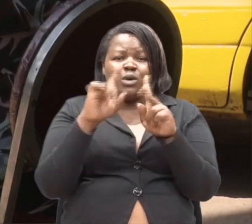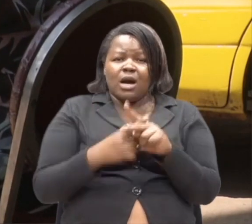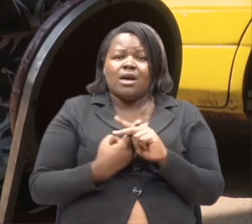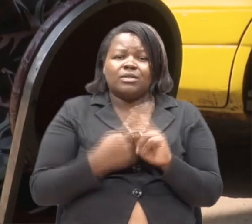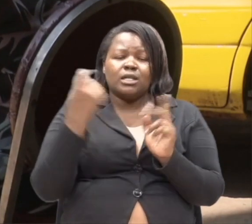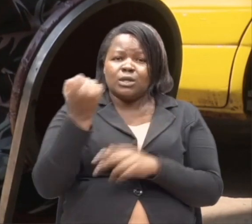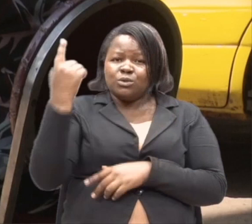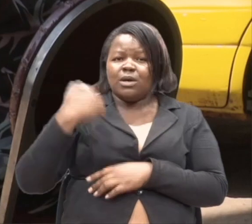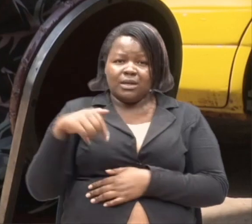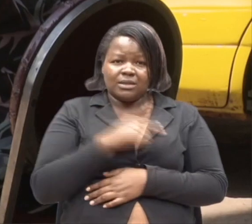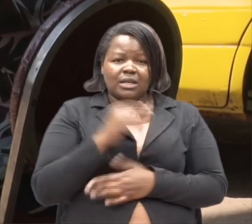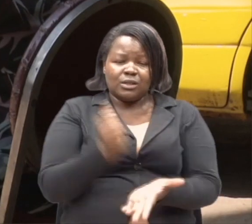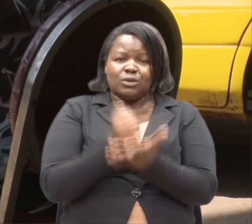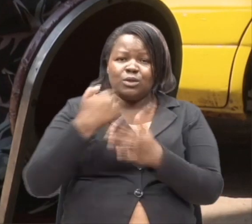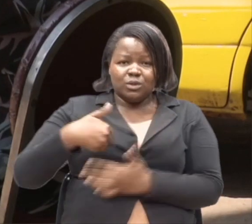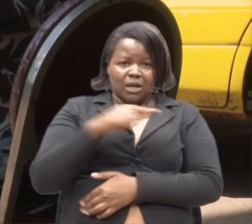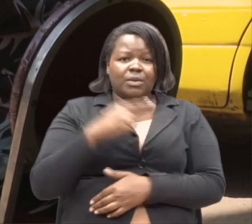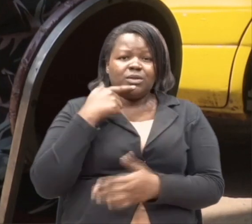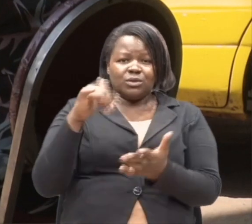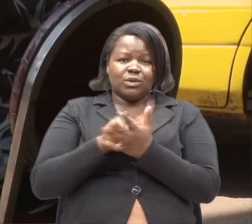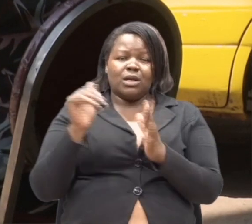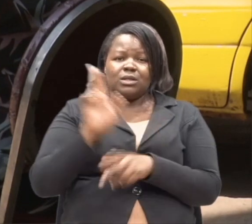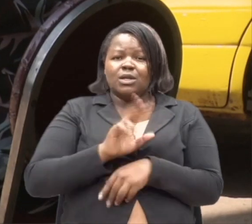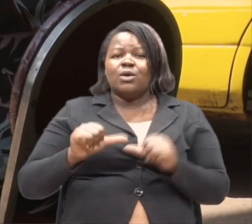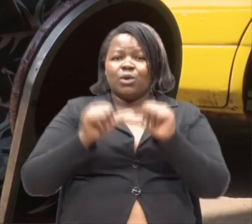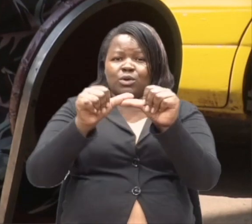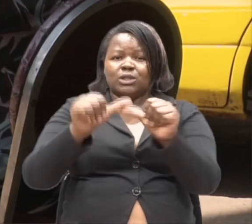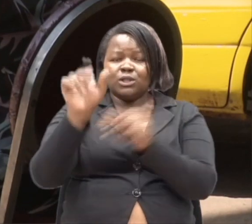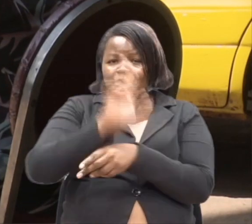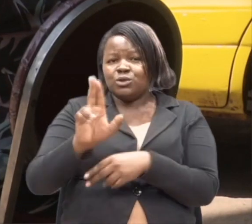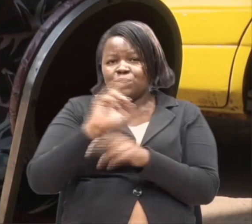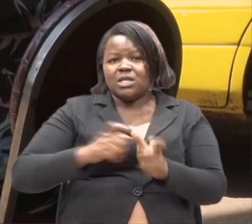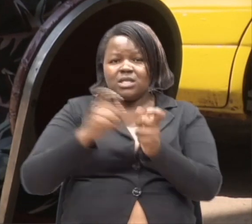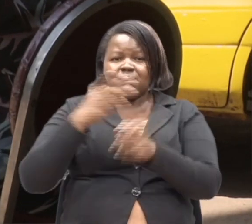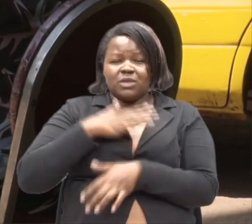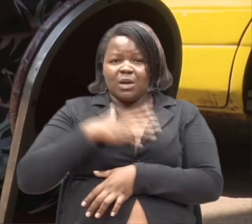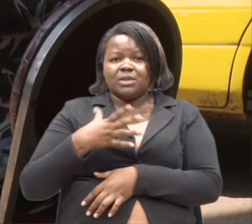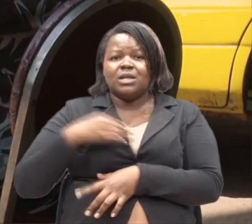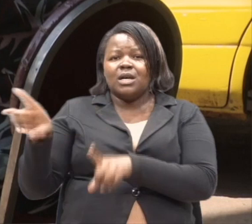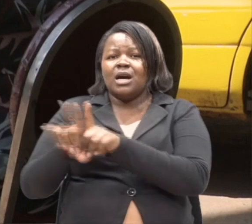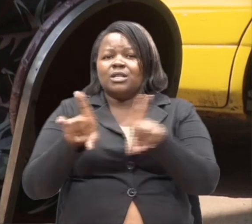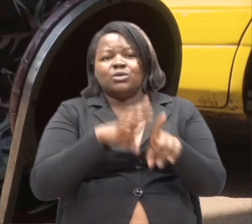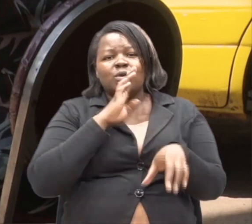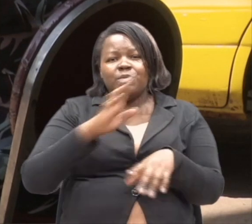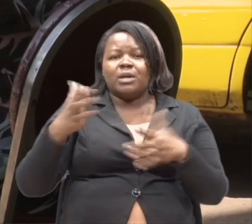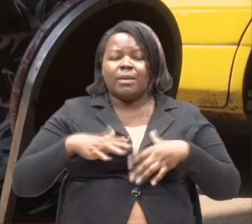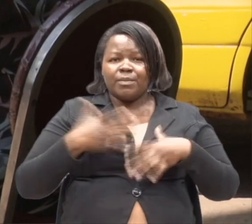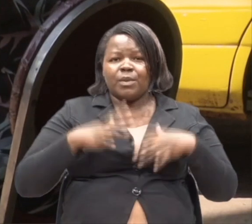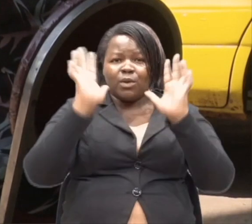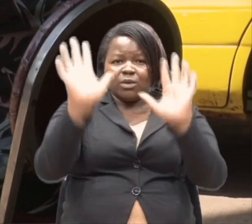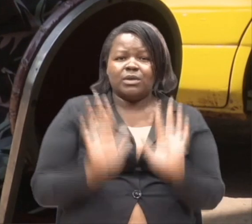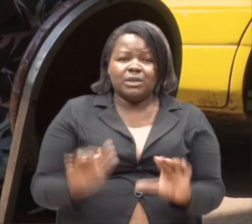kutuelewa na kutusaidia hiri tuweze kutumia vipawa vietu. Tuweze kuwa wamaana